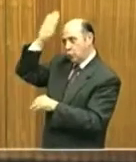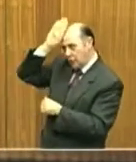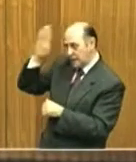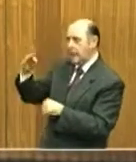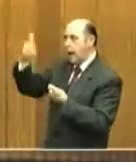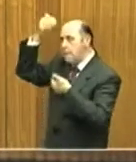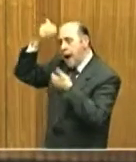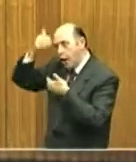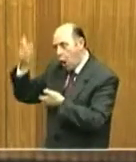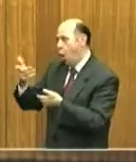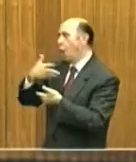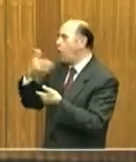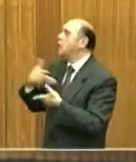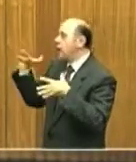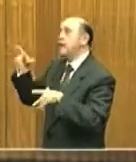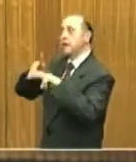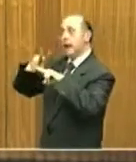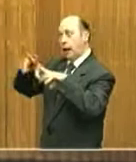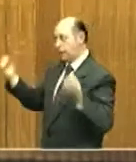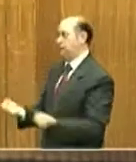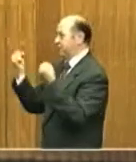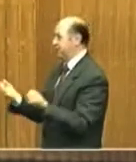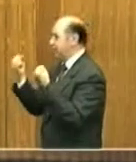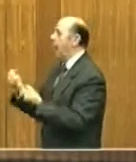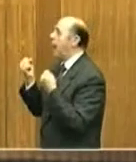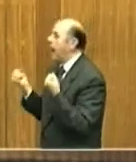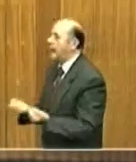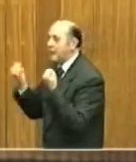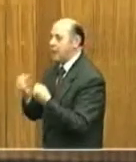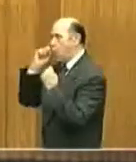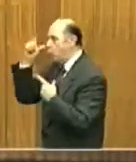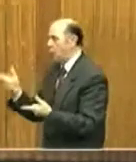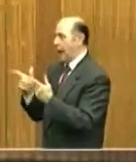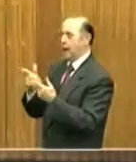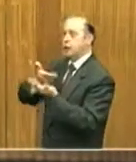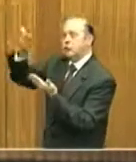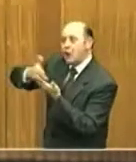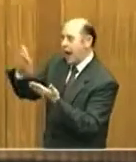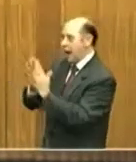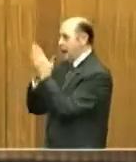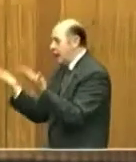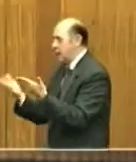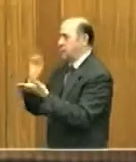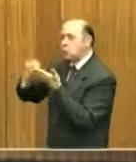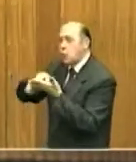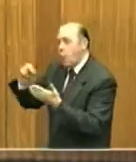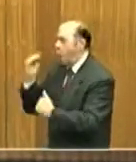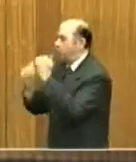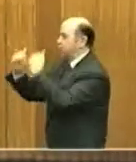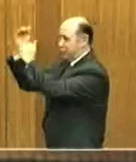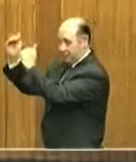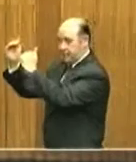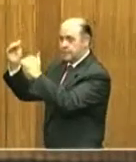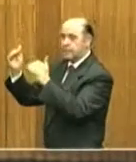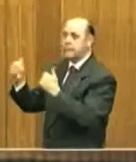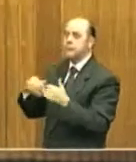diedero vita a varie attività culturali, promossero la pubblicazione di giornali e libri, crearono scuole. La perdita dell'uso